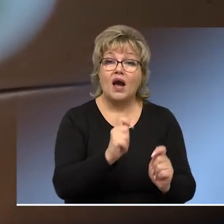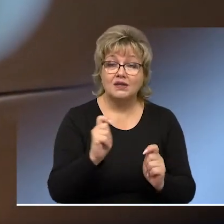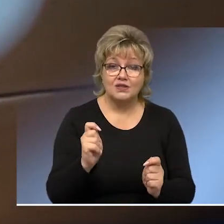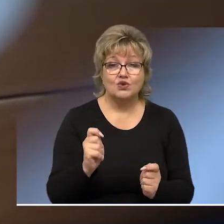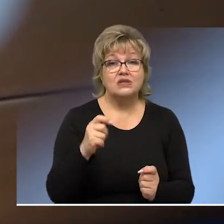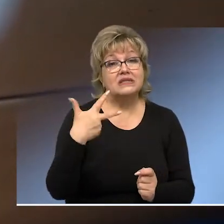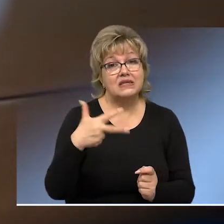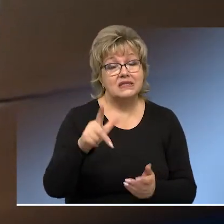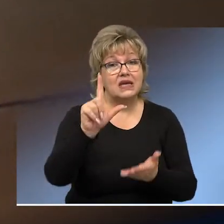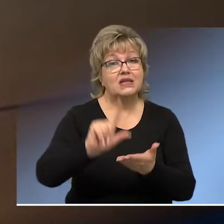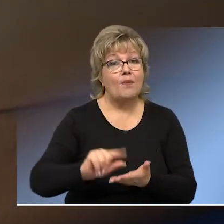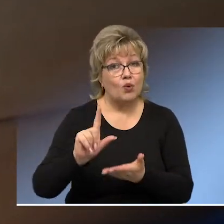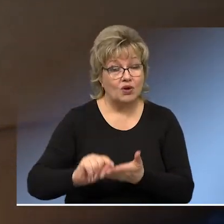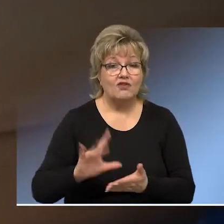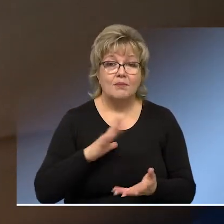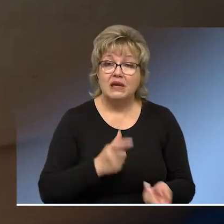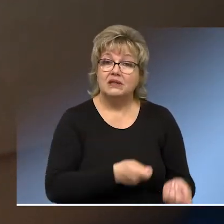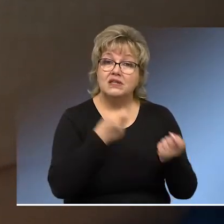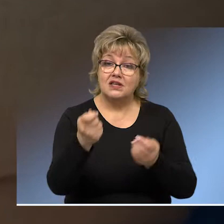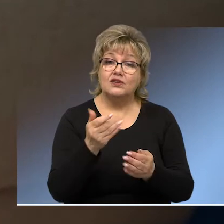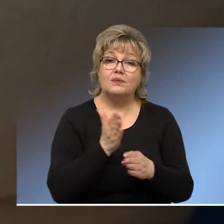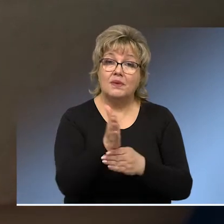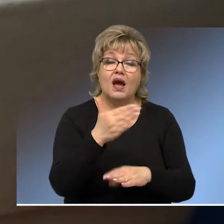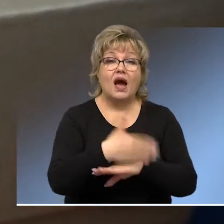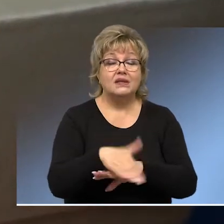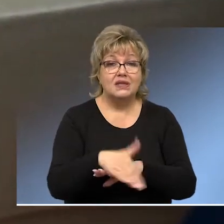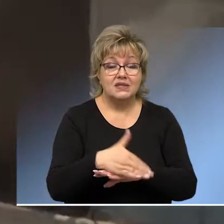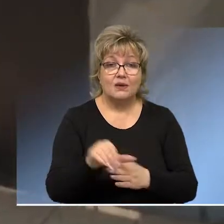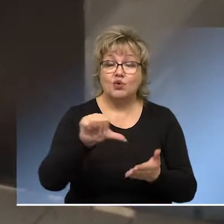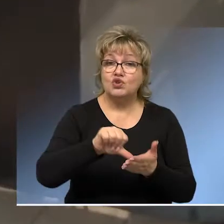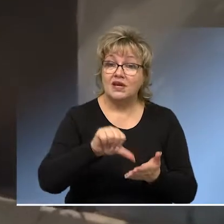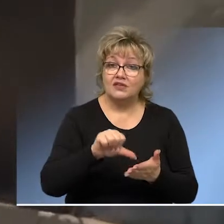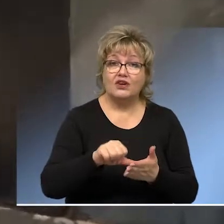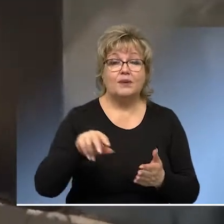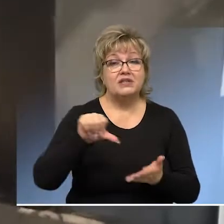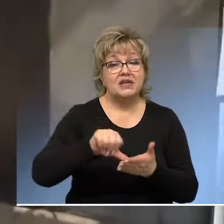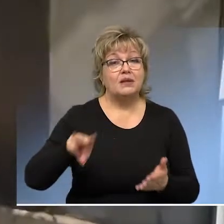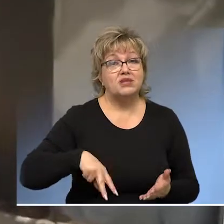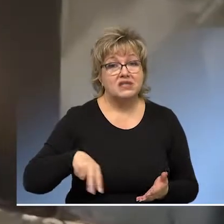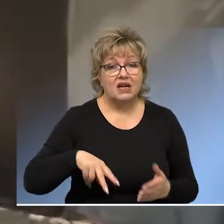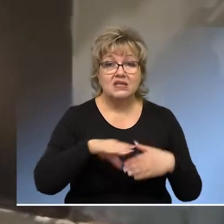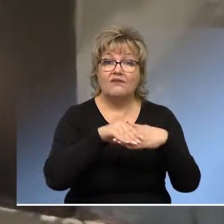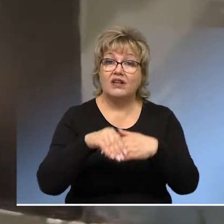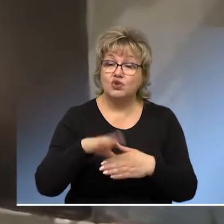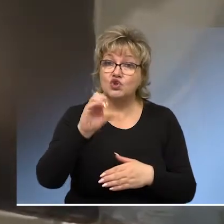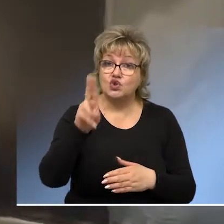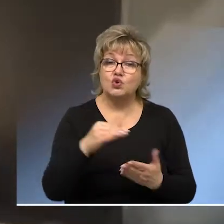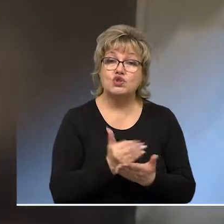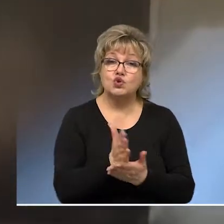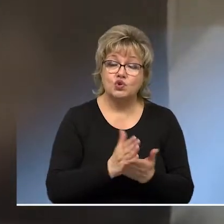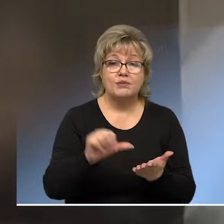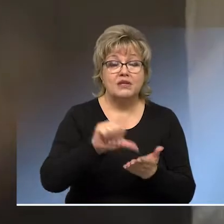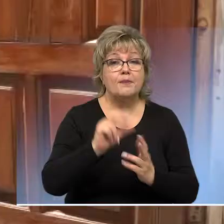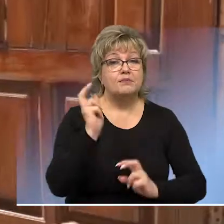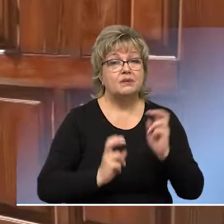собрав 30 продуктовых наборов. Эти наборы были доставлены по адресам. В развозке участвовали представители администрации, волонтеры социальных